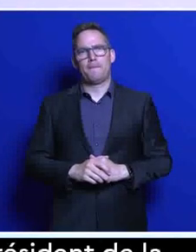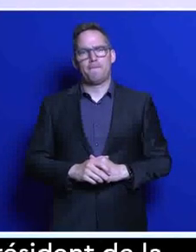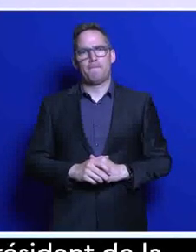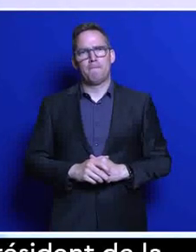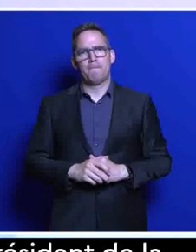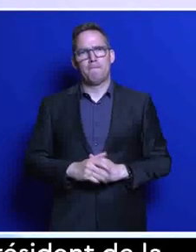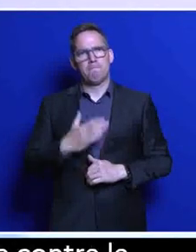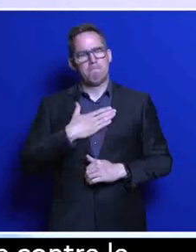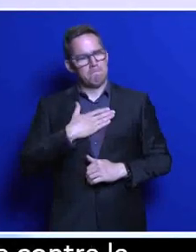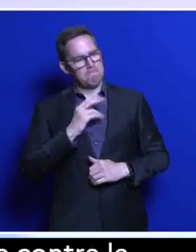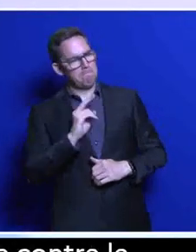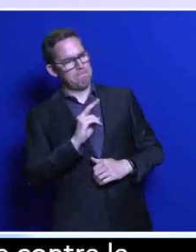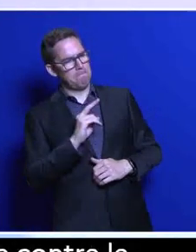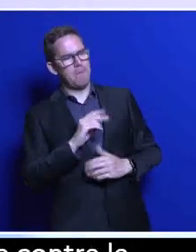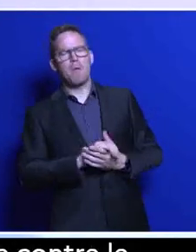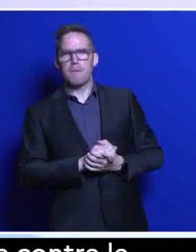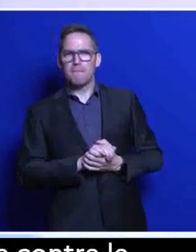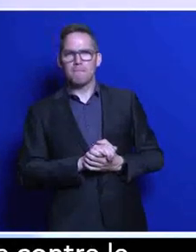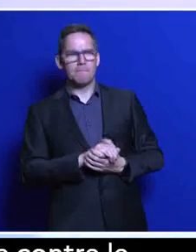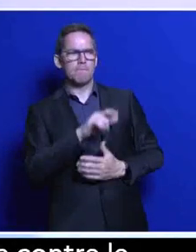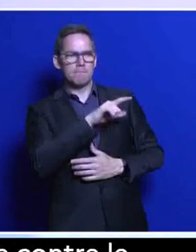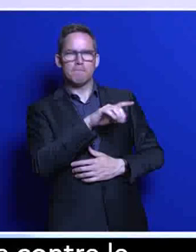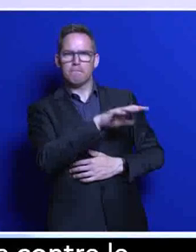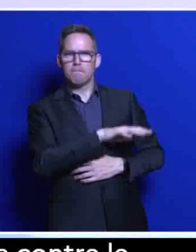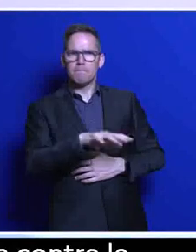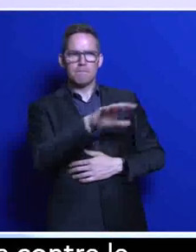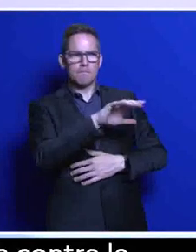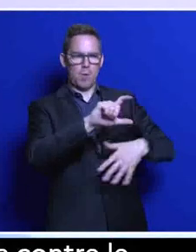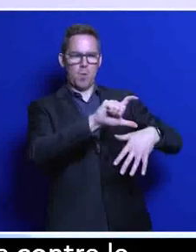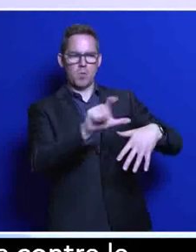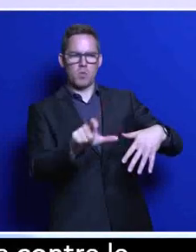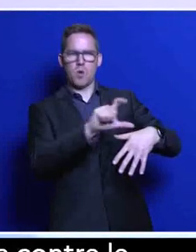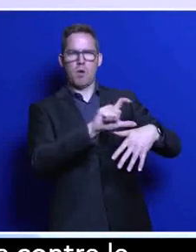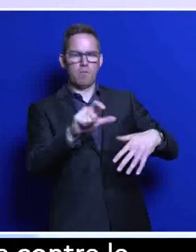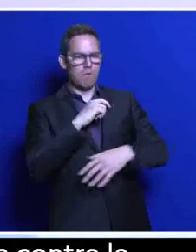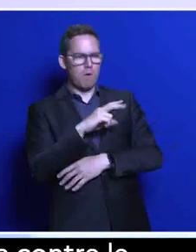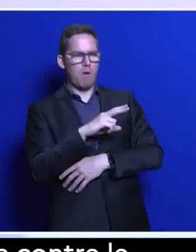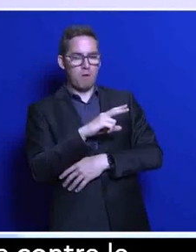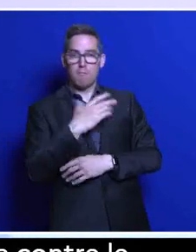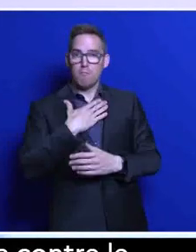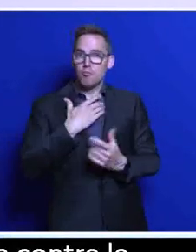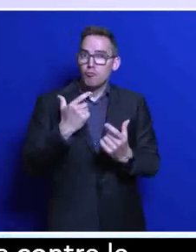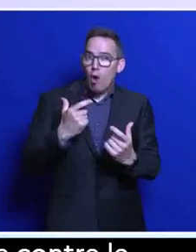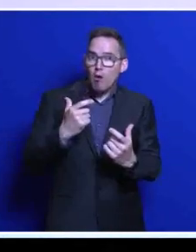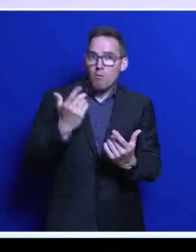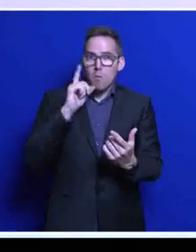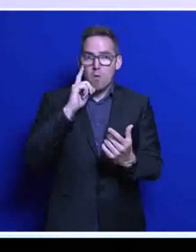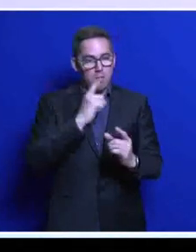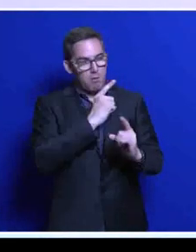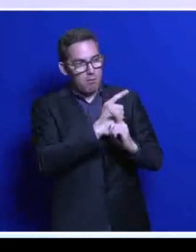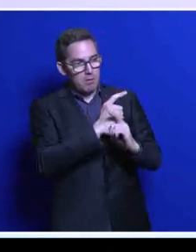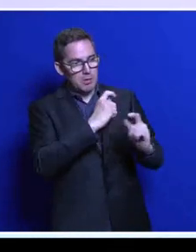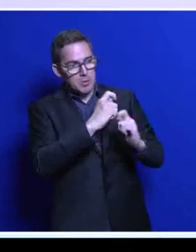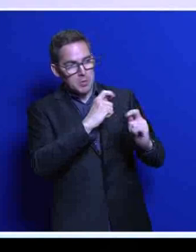stratégie de nos amis du Golfe. J'ai eu l'occasion, là encore, d'en discuter avec beaucoup de